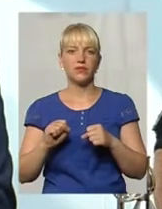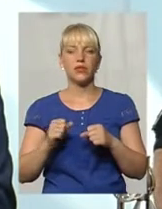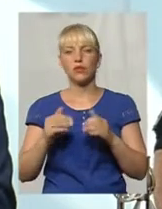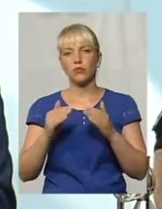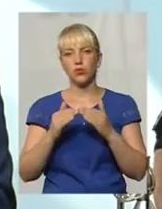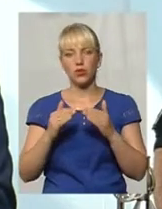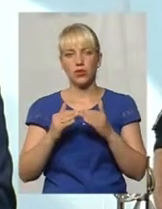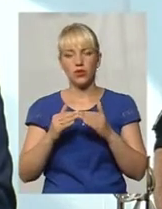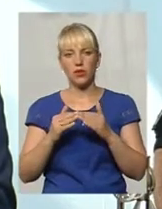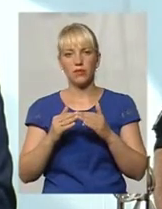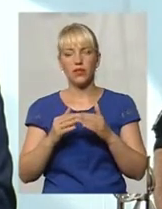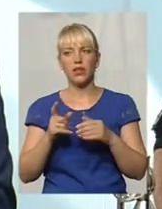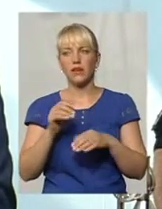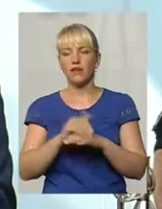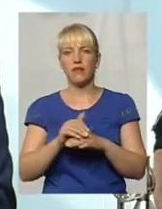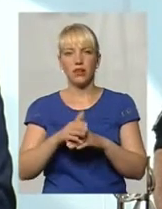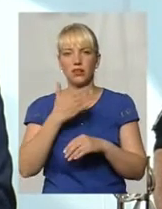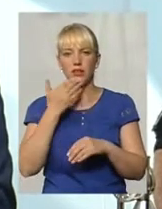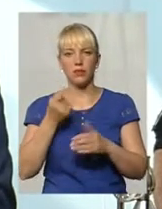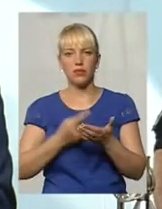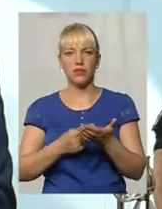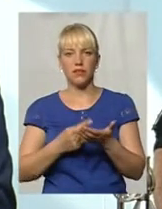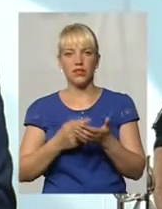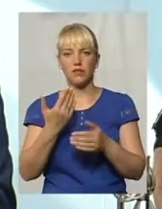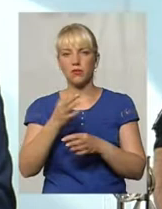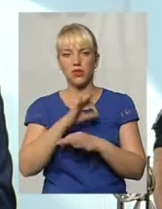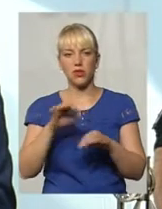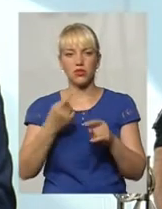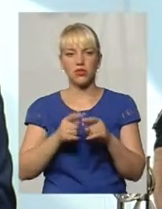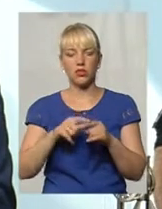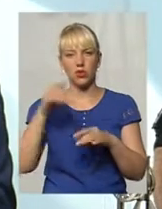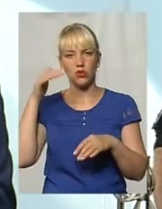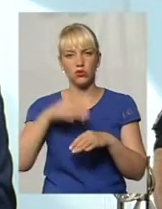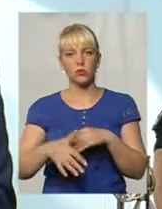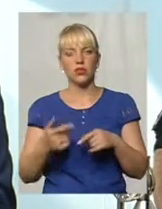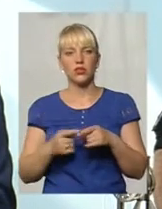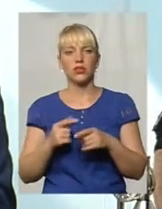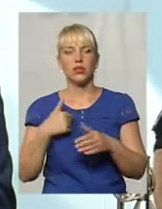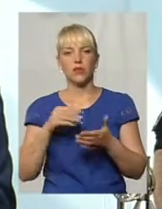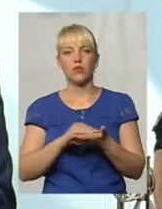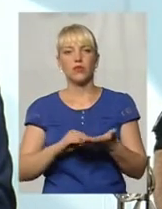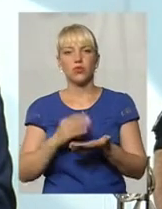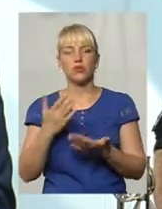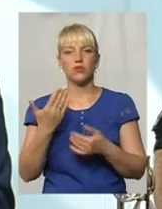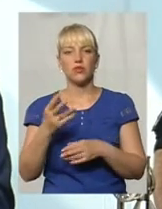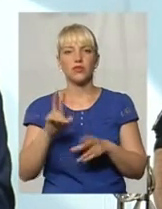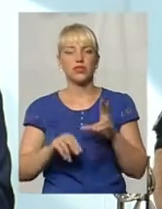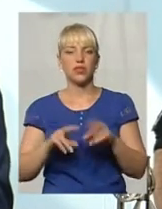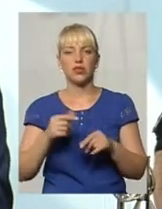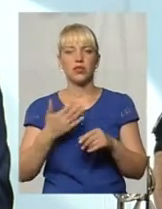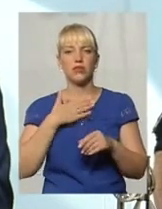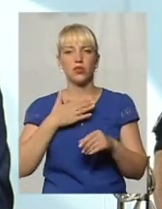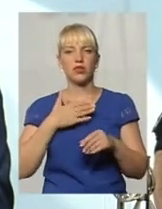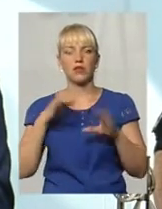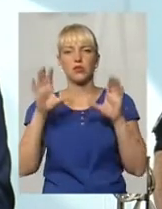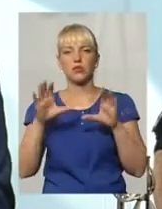гуртожитку. І фактів не підтвердилися. І ви це прекрасно розумієте. А ви, я ще раз повторююся, якщо вважаєте, що моя основа незаконна,